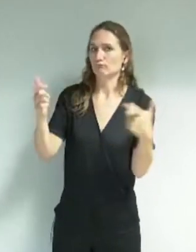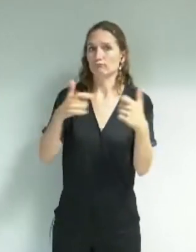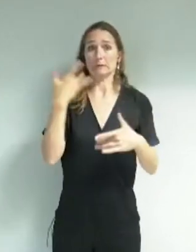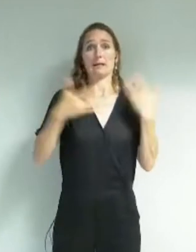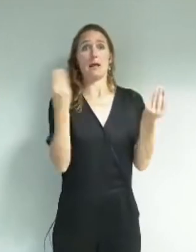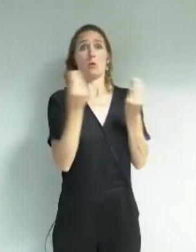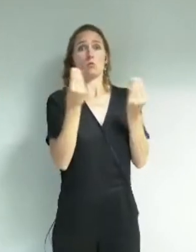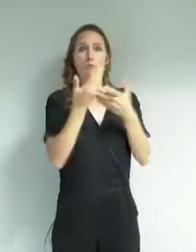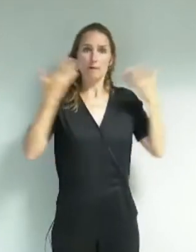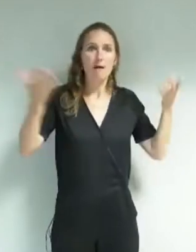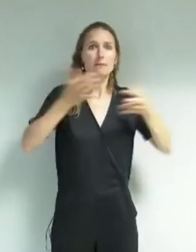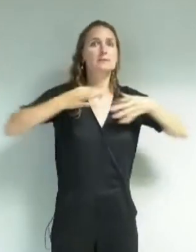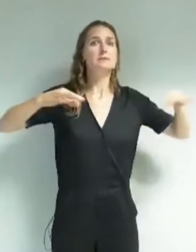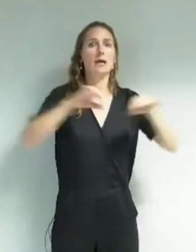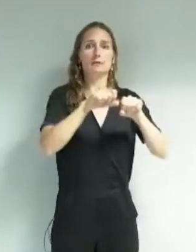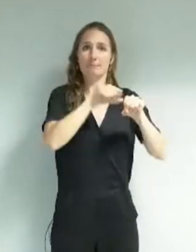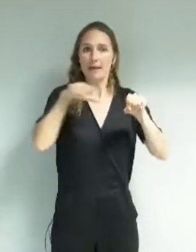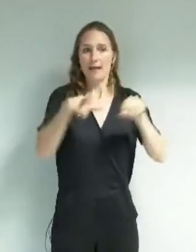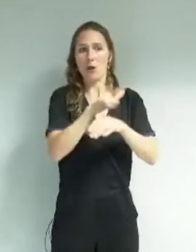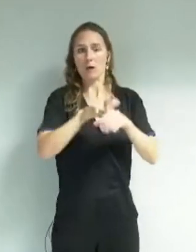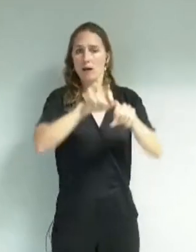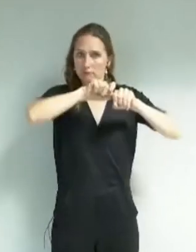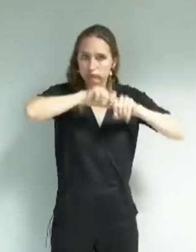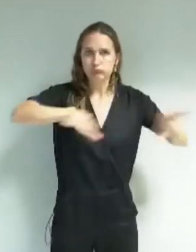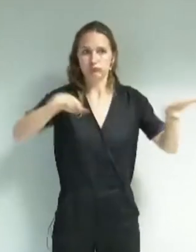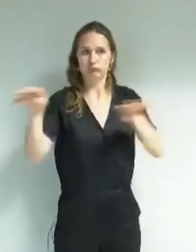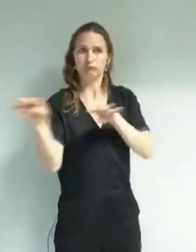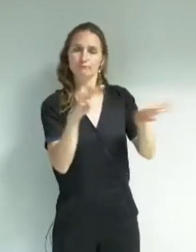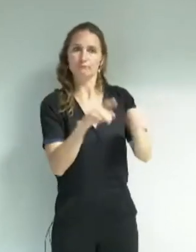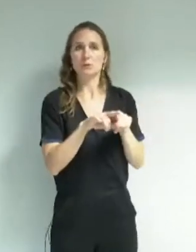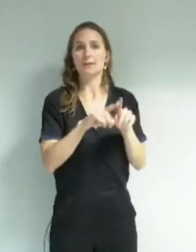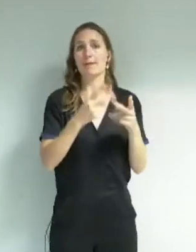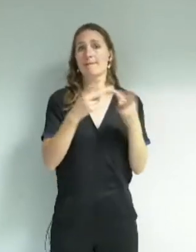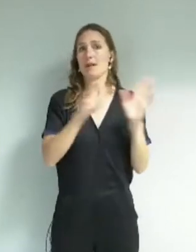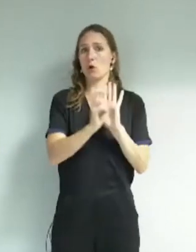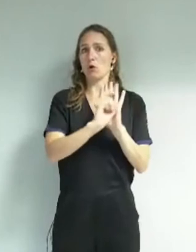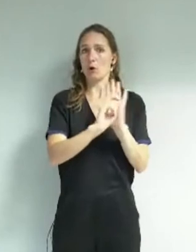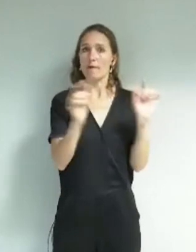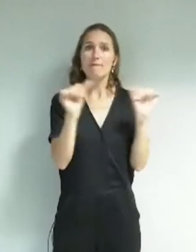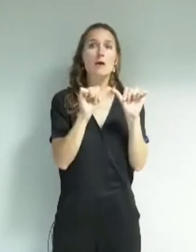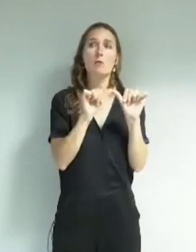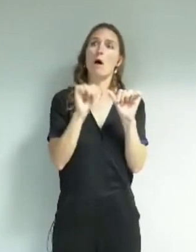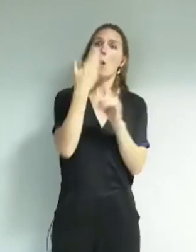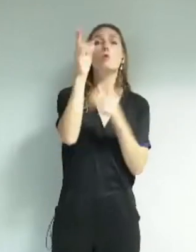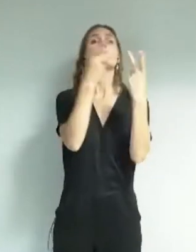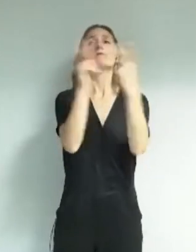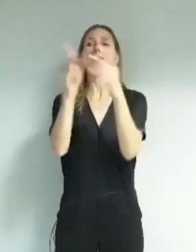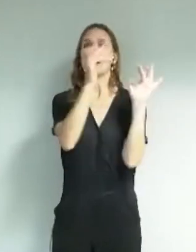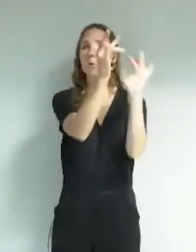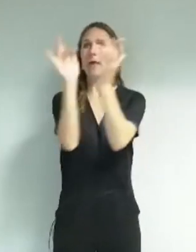salle et serait diffusée par les médias locaux. La ville de Grenoble pourrait se mettre en lien avec d'autres villes pour les inciter à faire la même chose.